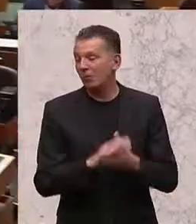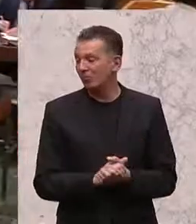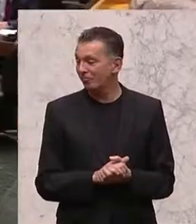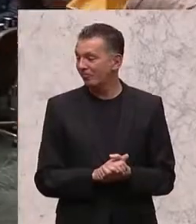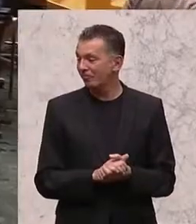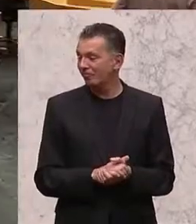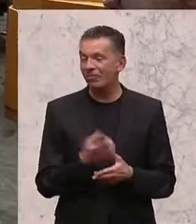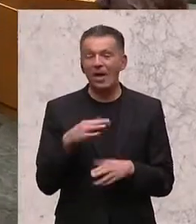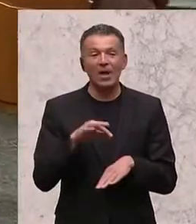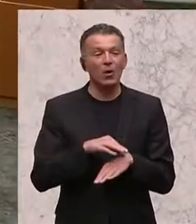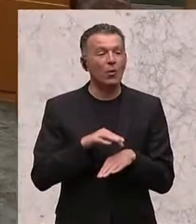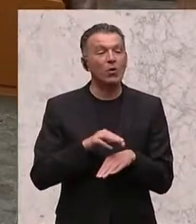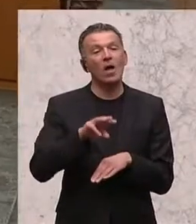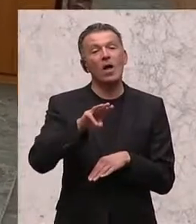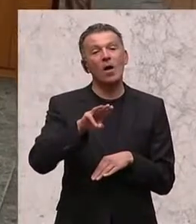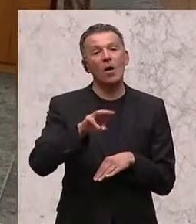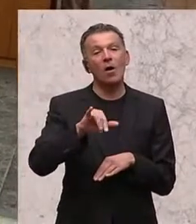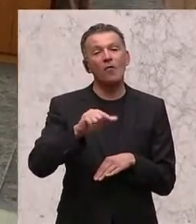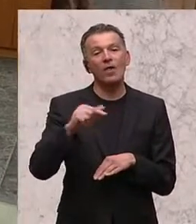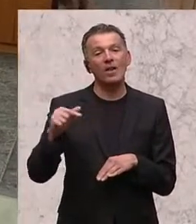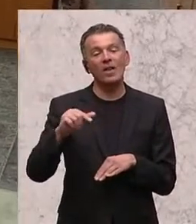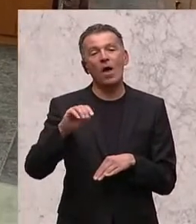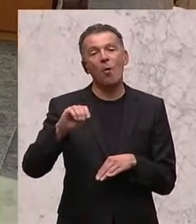Nächster Redner Peter Wittmann von der SPÖ.